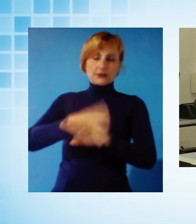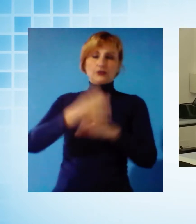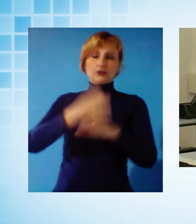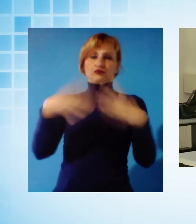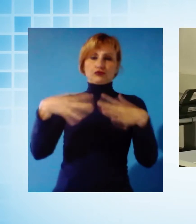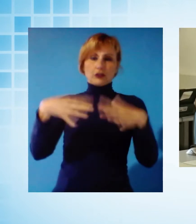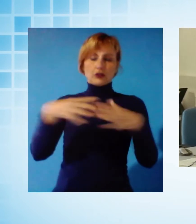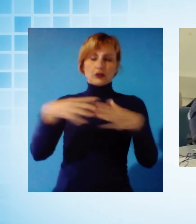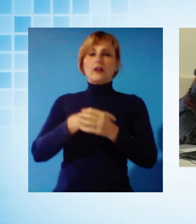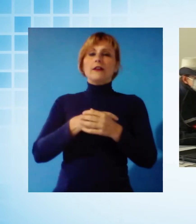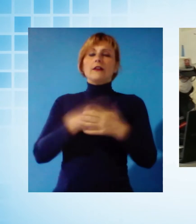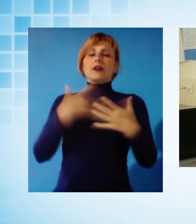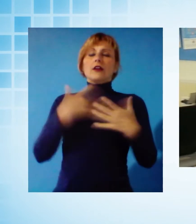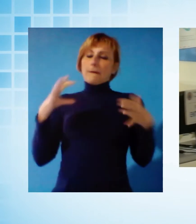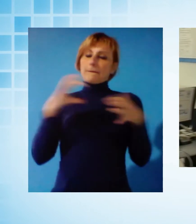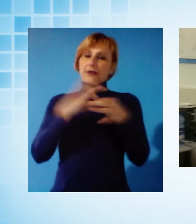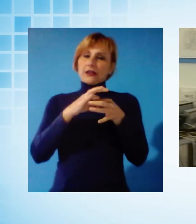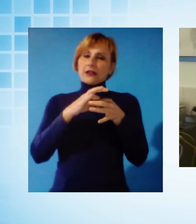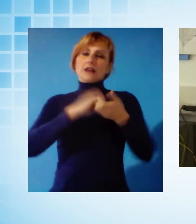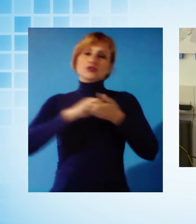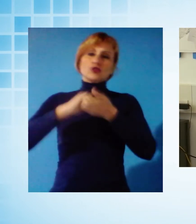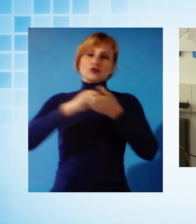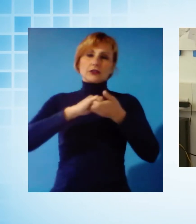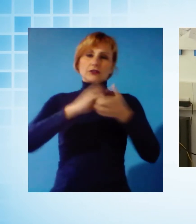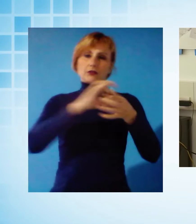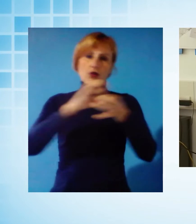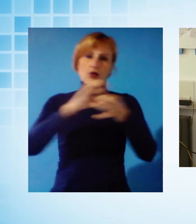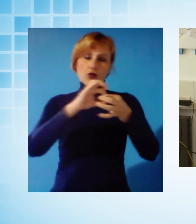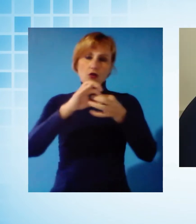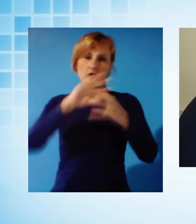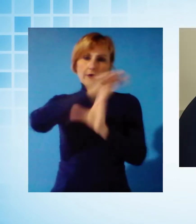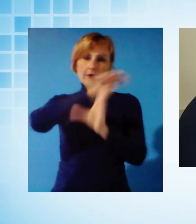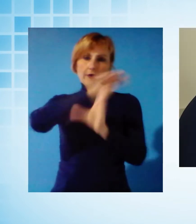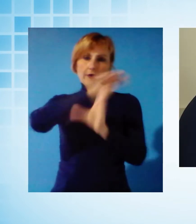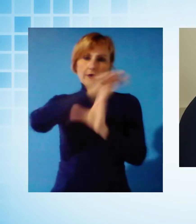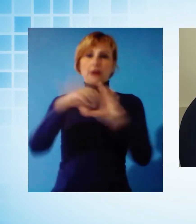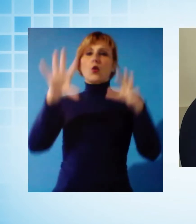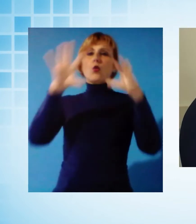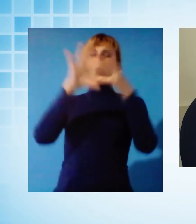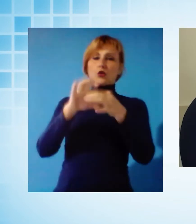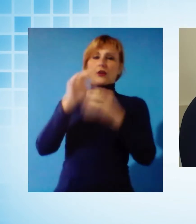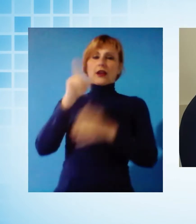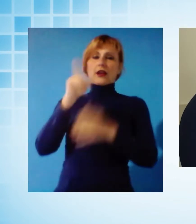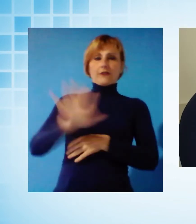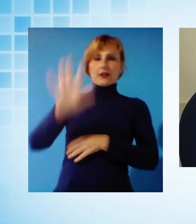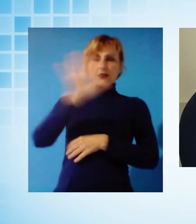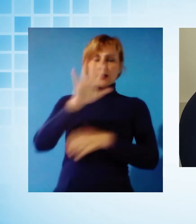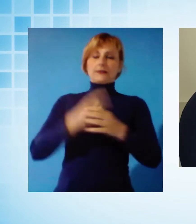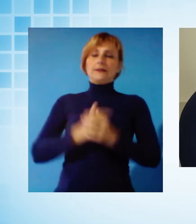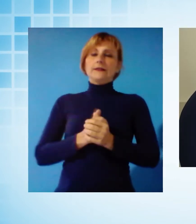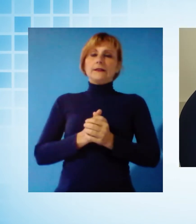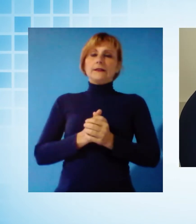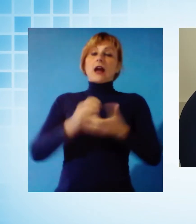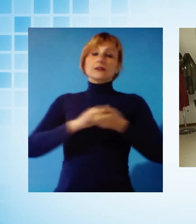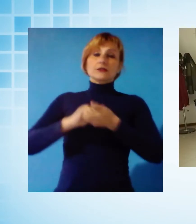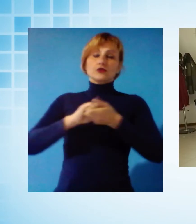tutte le associazioni che operano nei comuni che fanno parte dell'Unione della Garfagnana. Con il lavoro in sinergia con le associazioni, ma anche